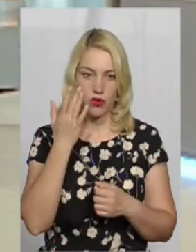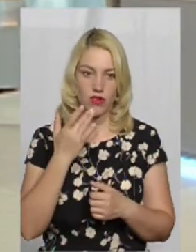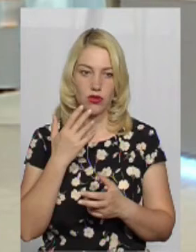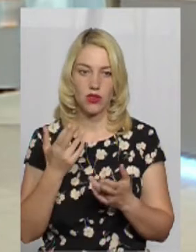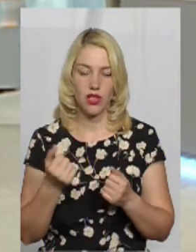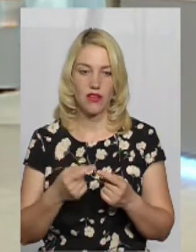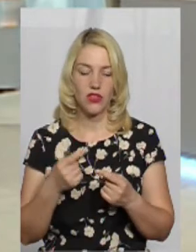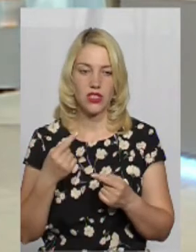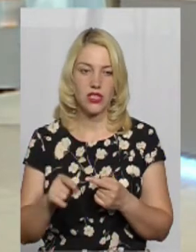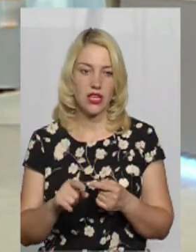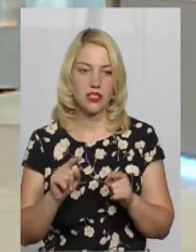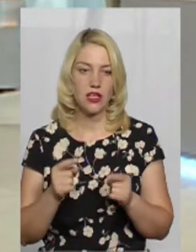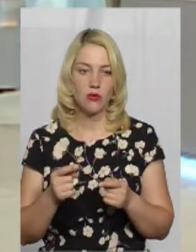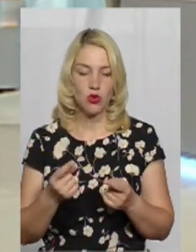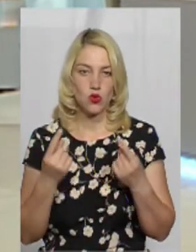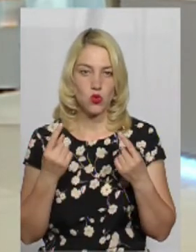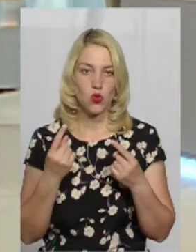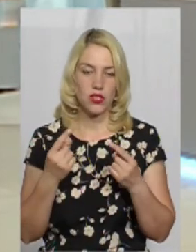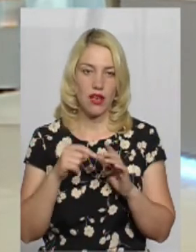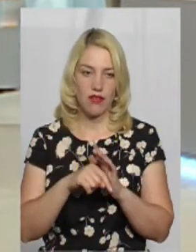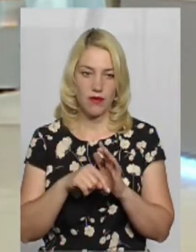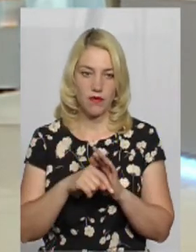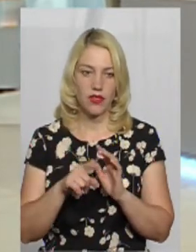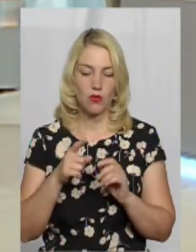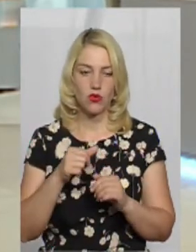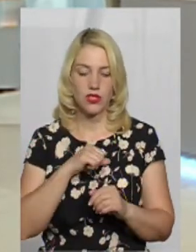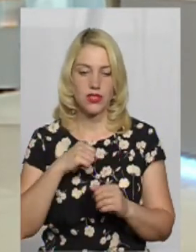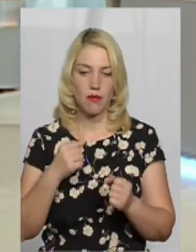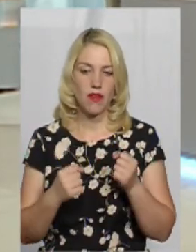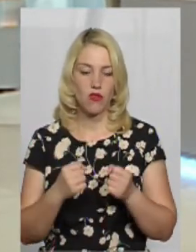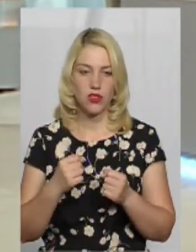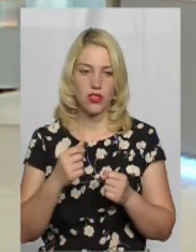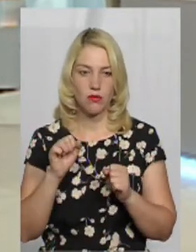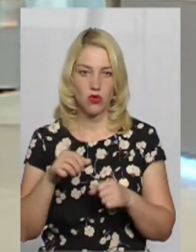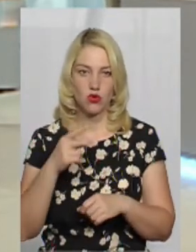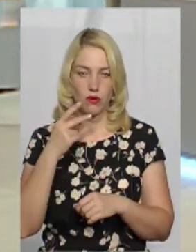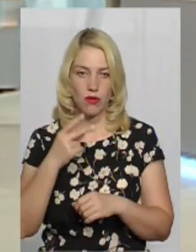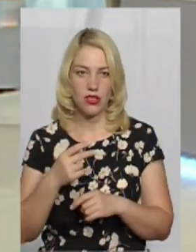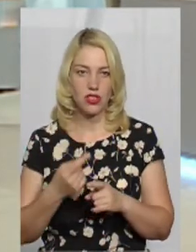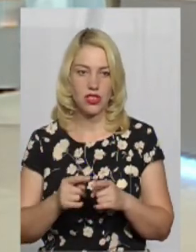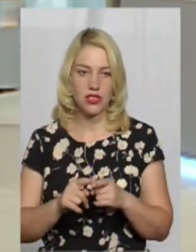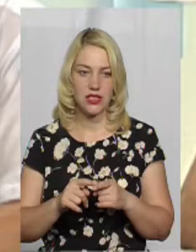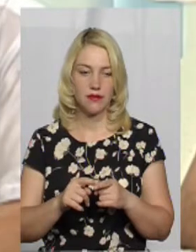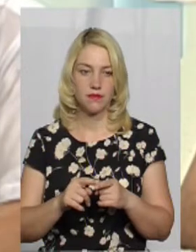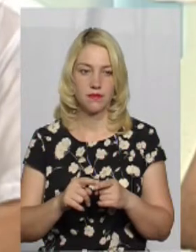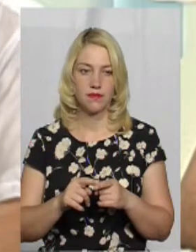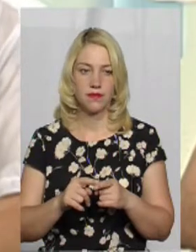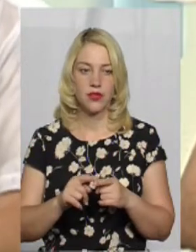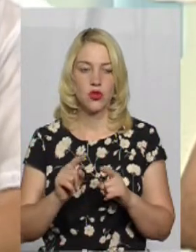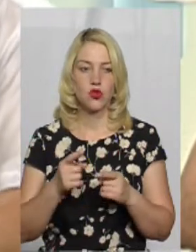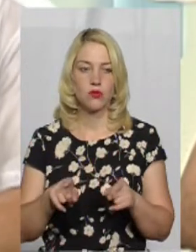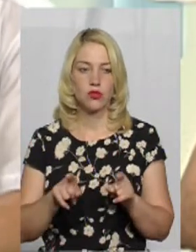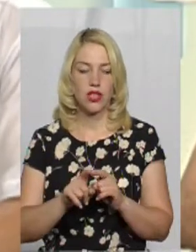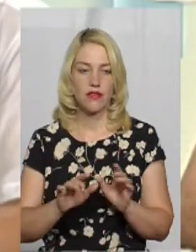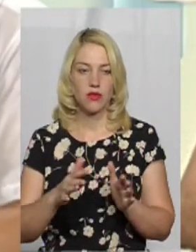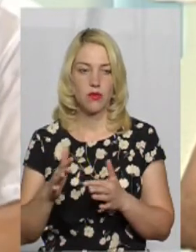Так, звичайно, відрізняється. Вплив суттєвий. Самі водії автомобілі можуть бачити, чому так